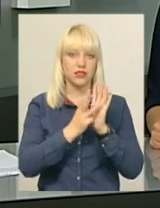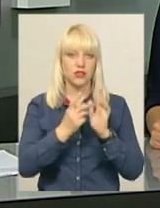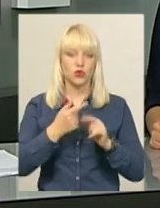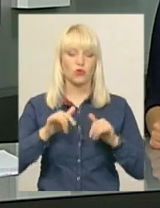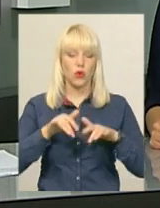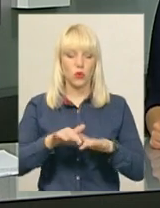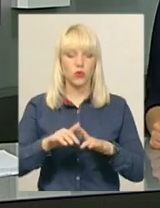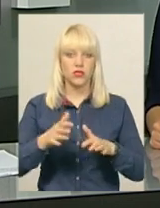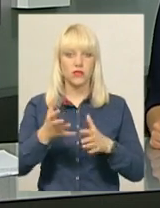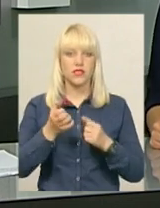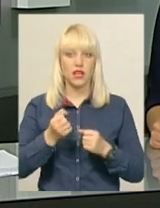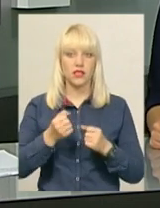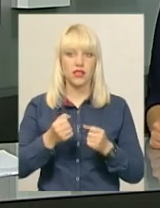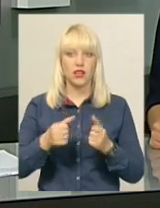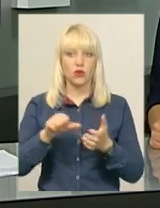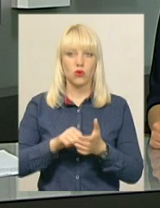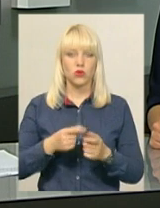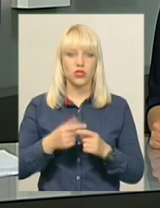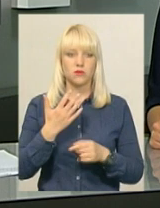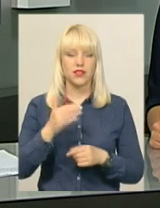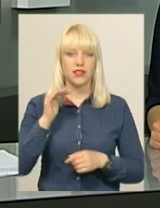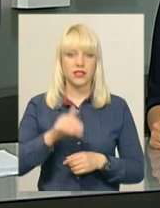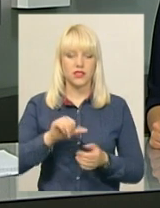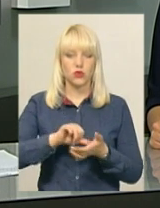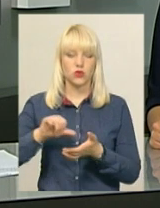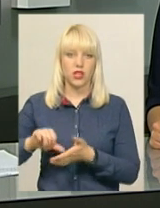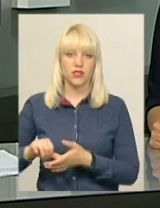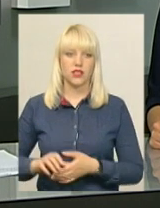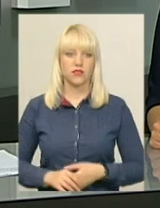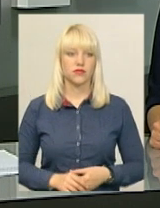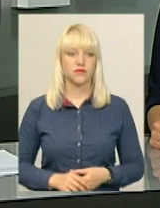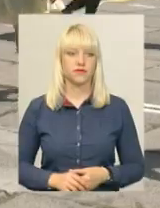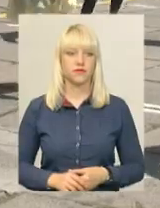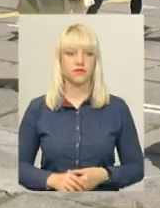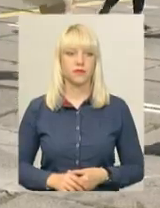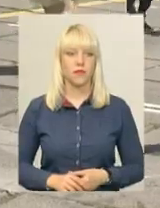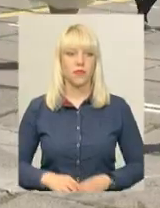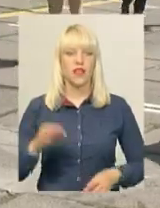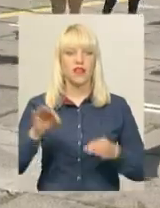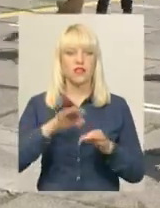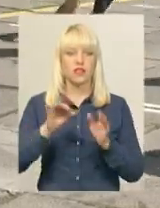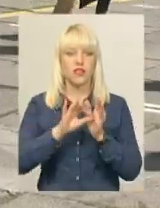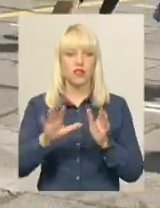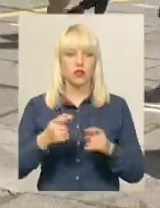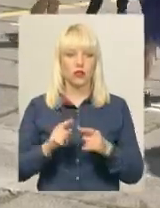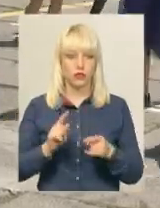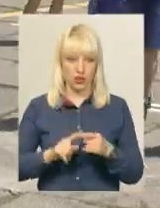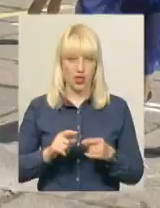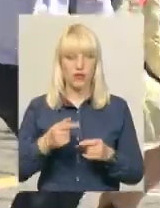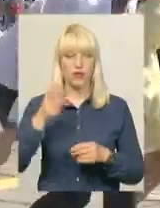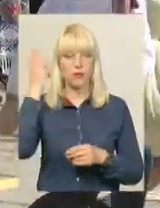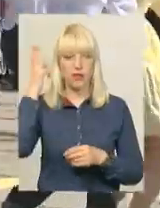взяли більше 1900 учасників. Як все було, бачила Світлана Русіна. Вишиваний рекорд запланували встановити у Хмельницькому